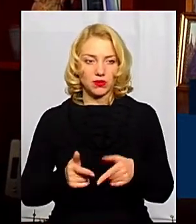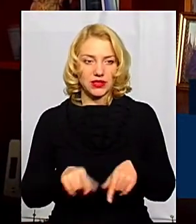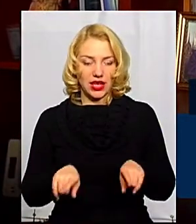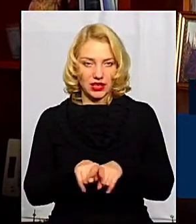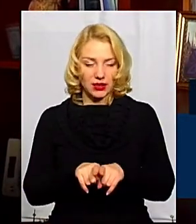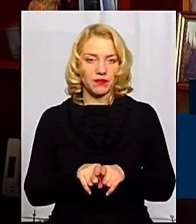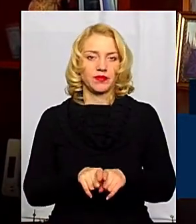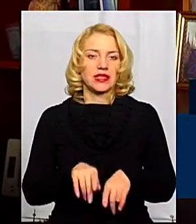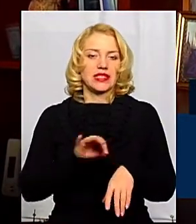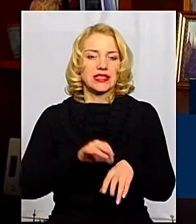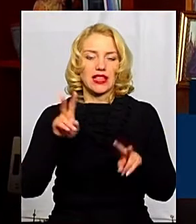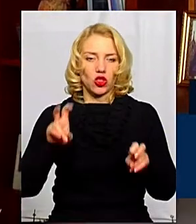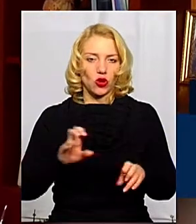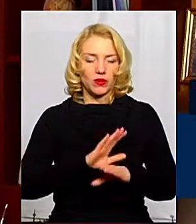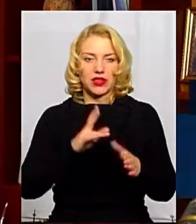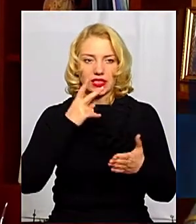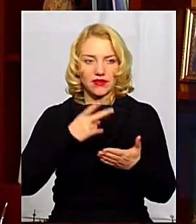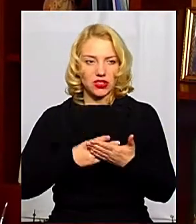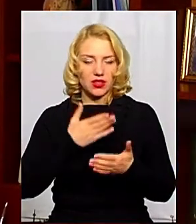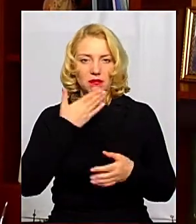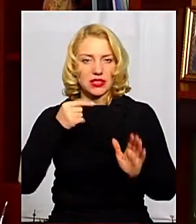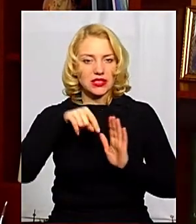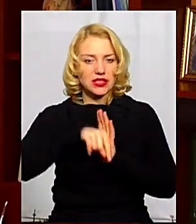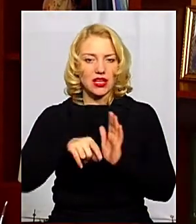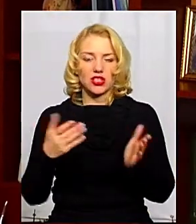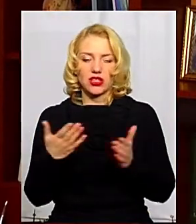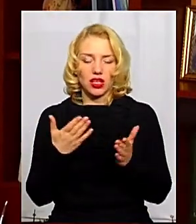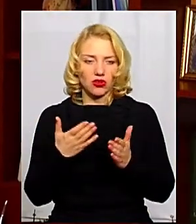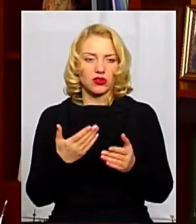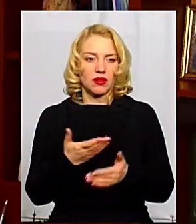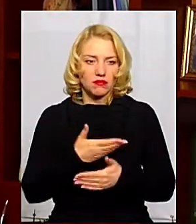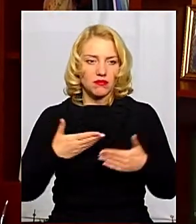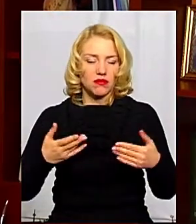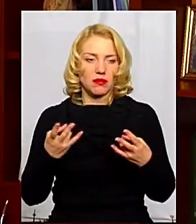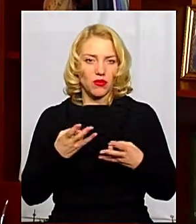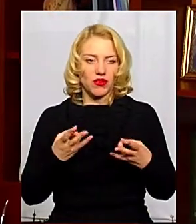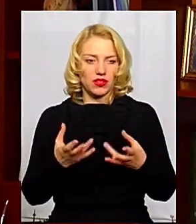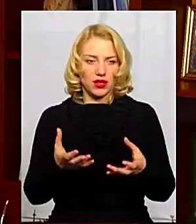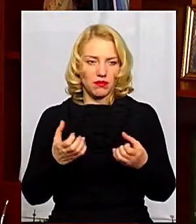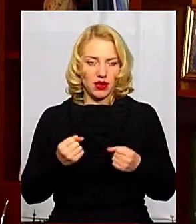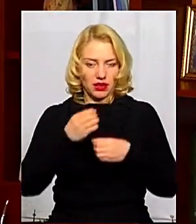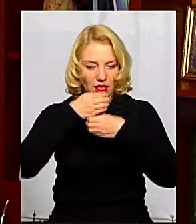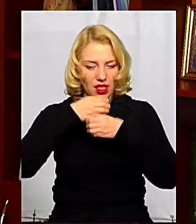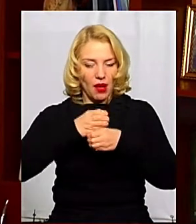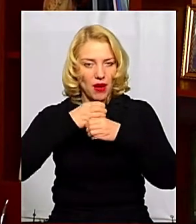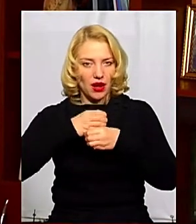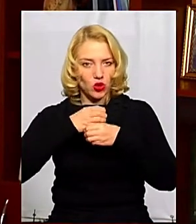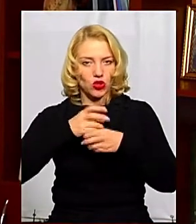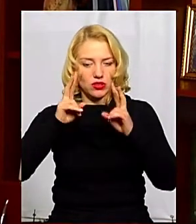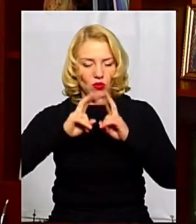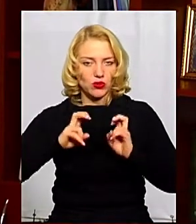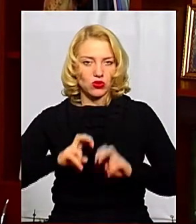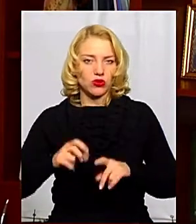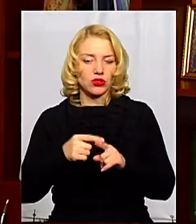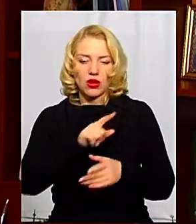синдромом, не має значення якої тіології, ми мусимо брати йому лабораторні обстеження. Ми маємо обов